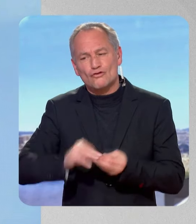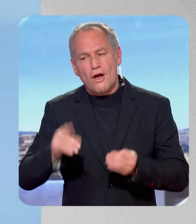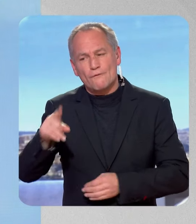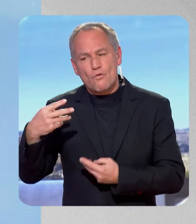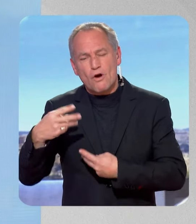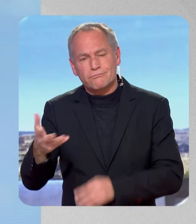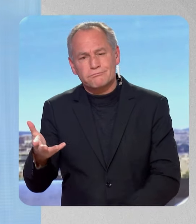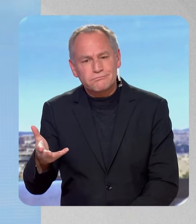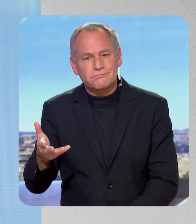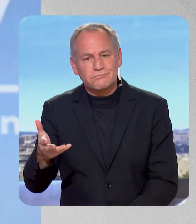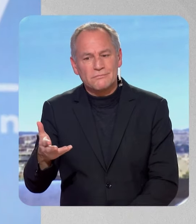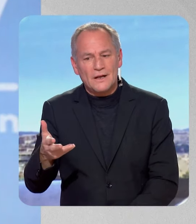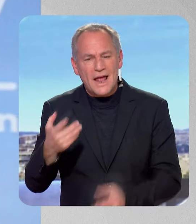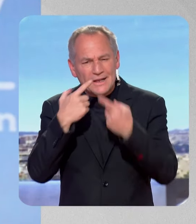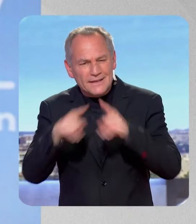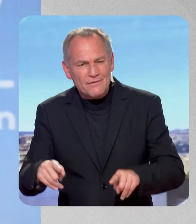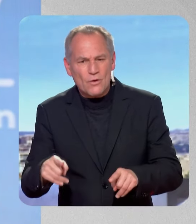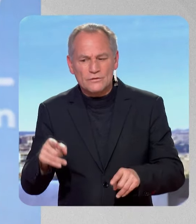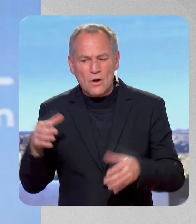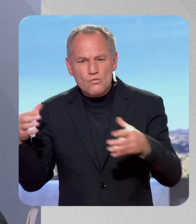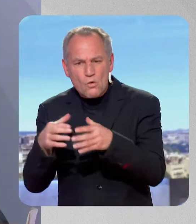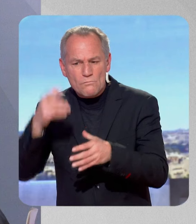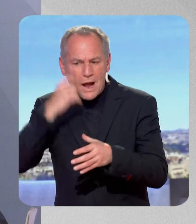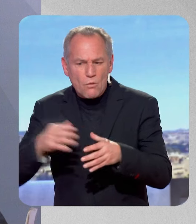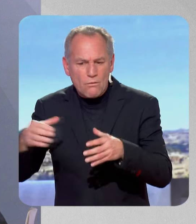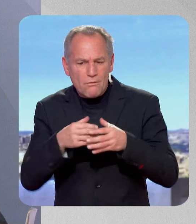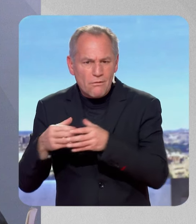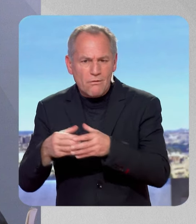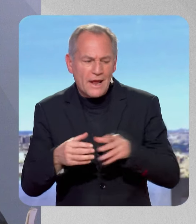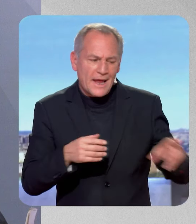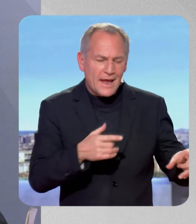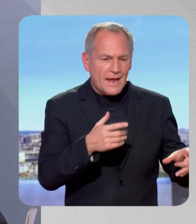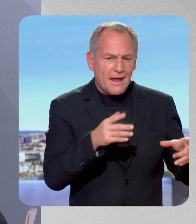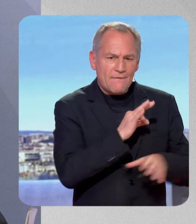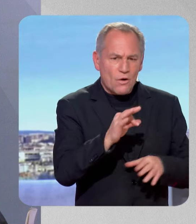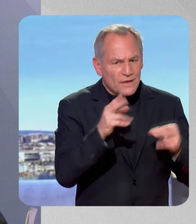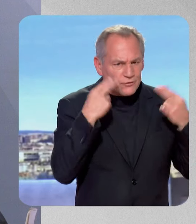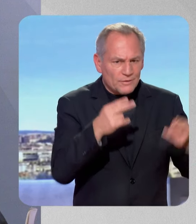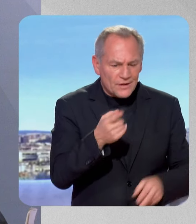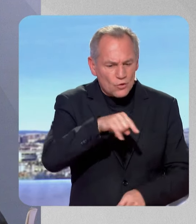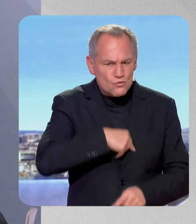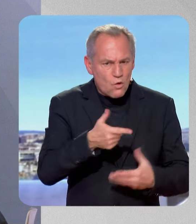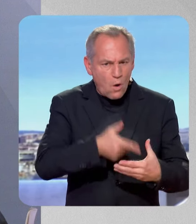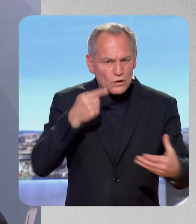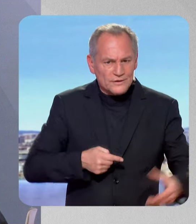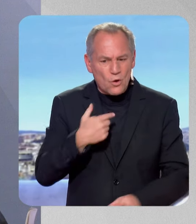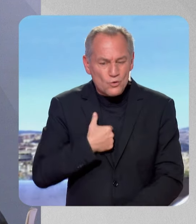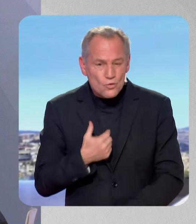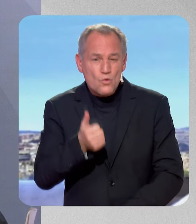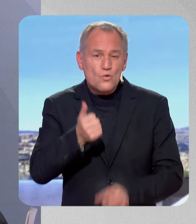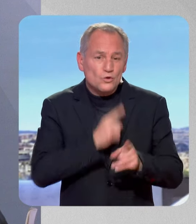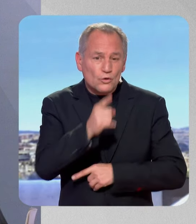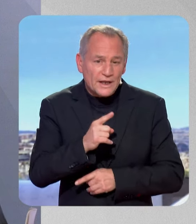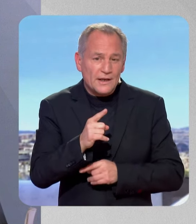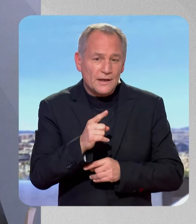savez ce que c'est la différence fondamentale entre eux et nous, dans la position qu'on a ? C'est que nous, nous sommes dans l'opposition. Et que nous avons une journée par an,